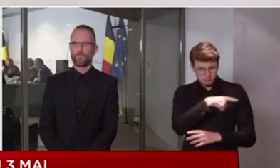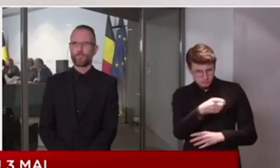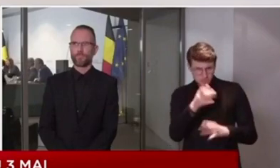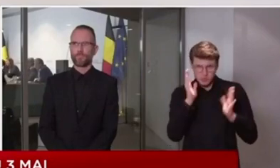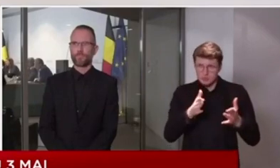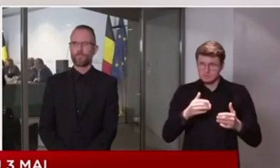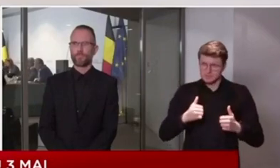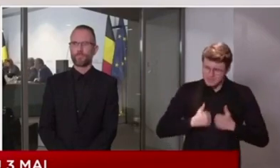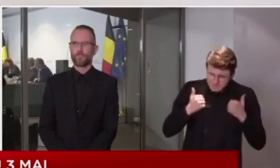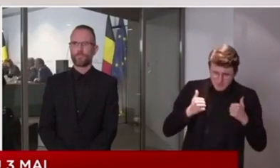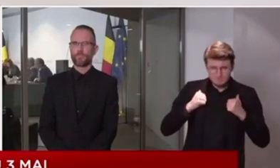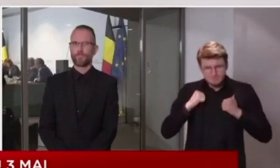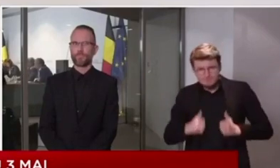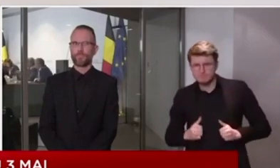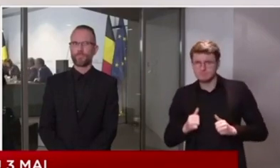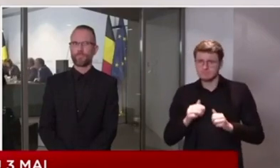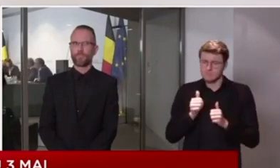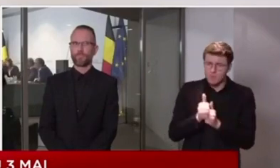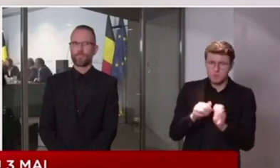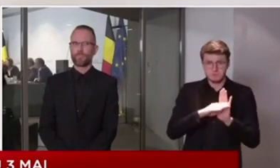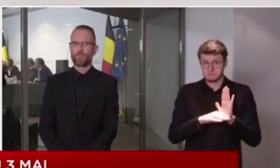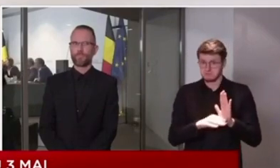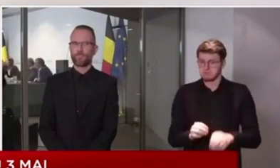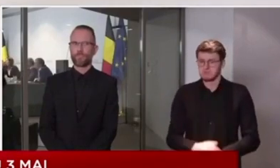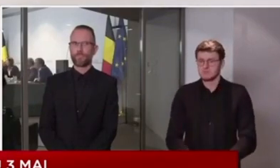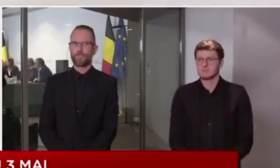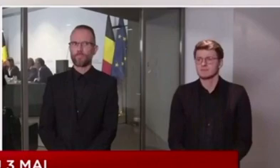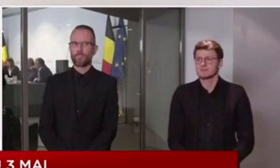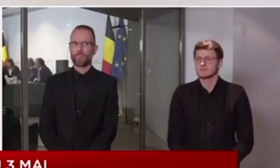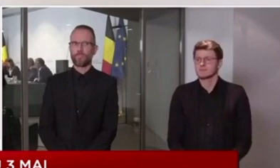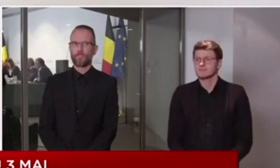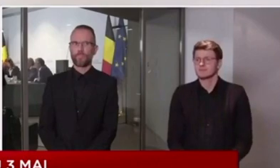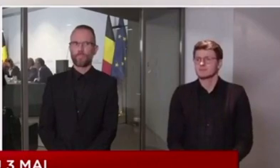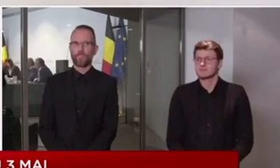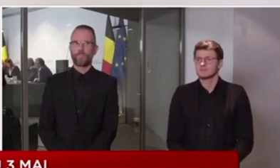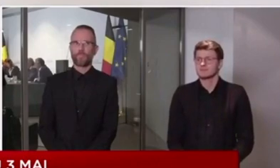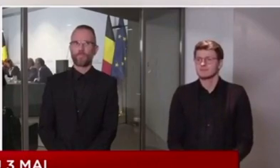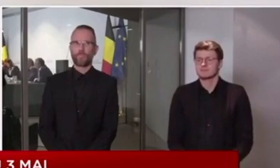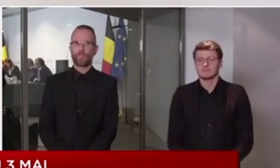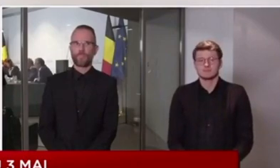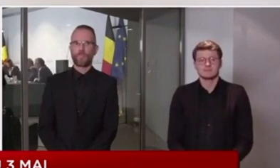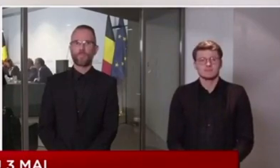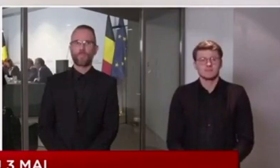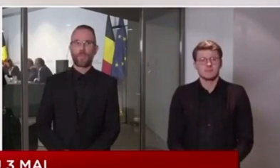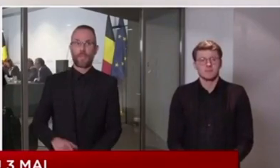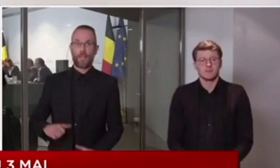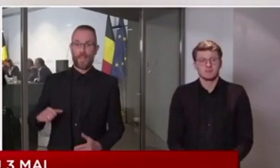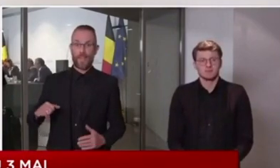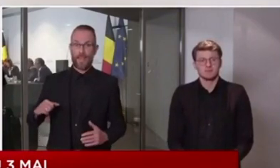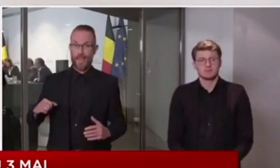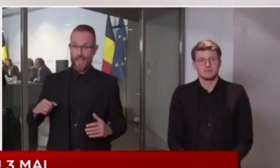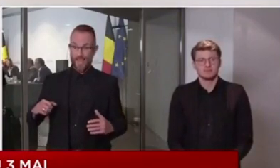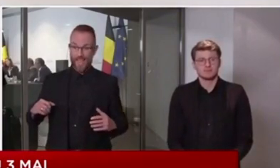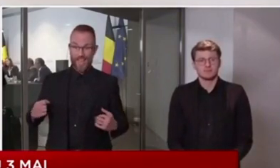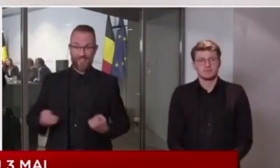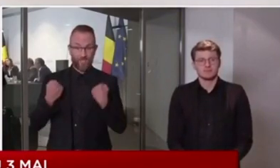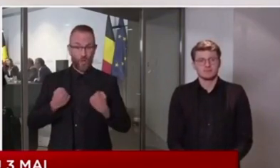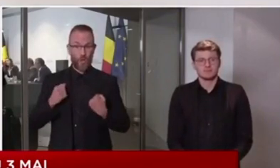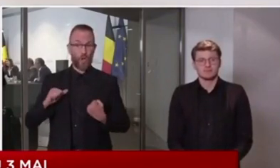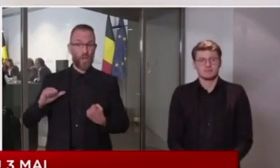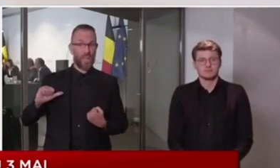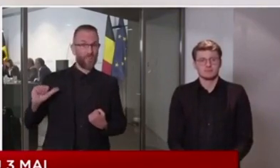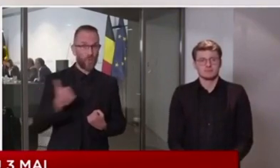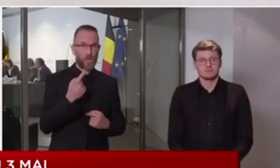avons fournis. individuels et collectifs ont permis d'atteindre notre premier objectif, ralentir la propagation du virus pour empêcher